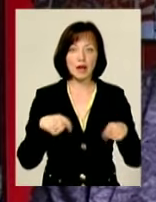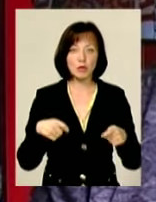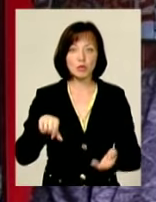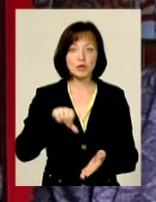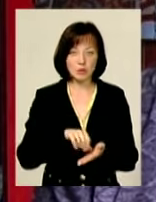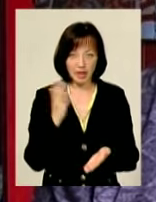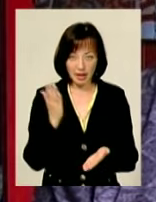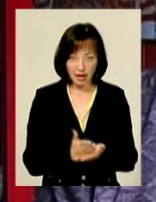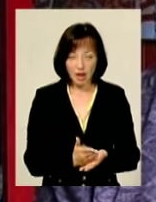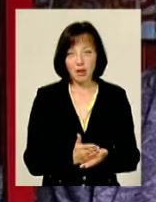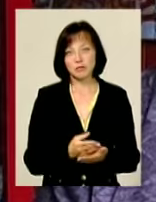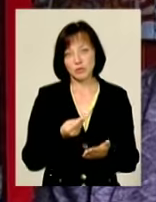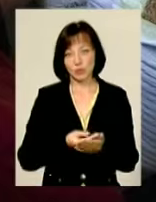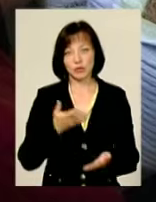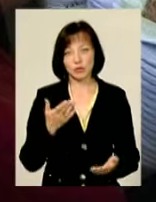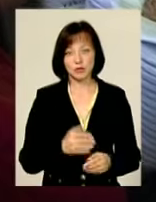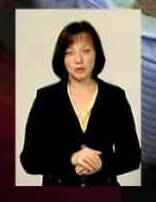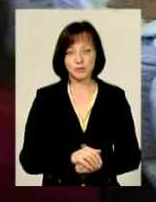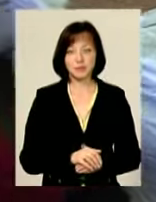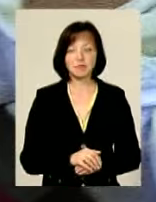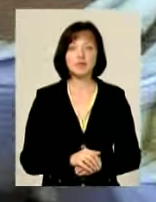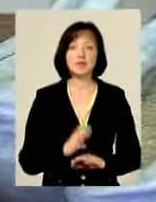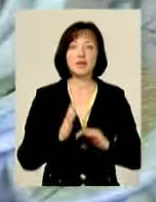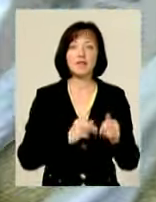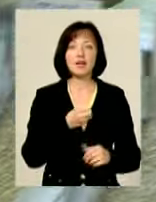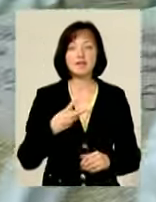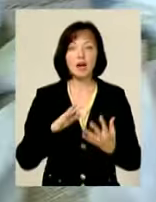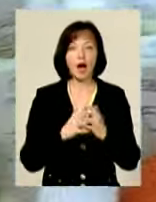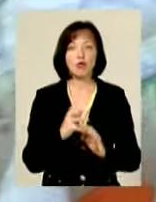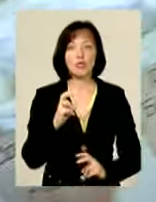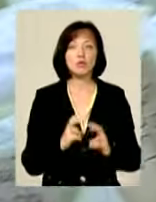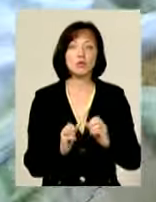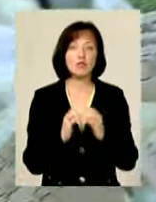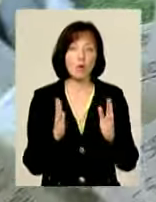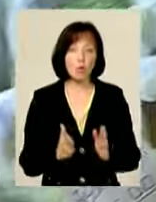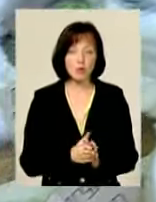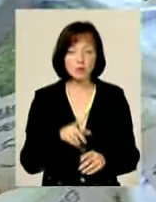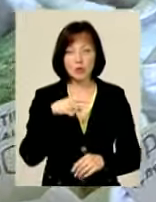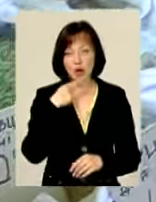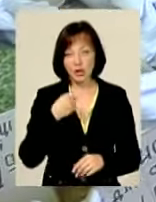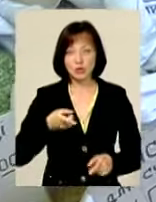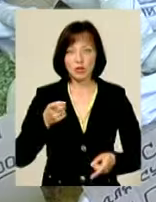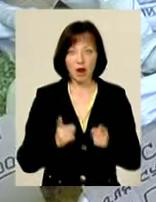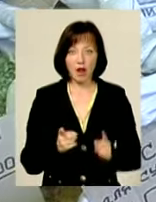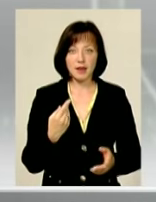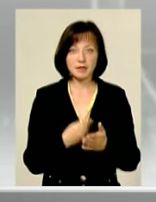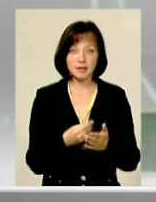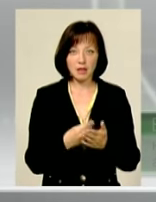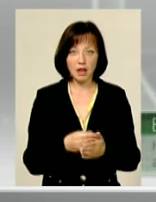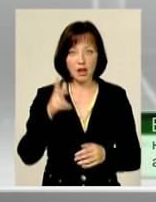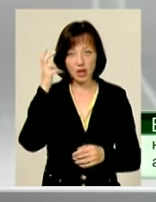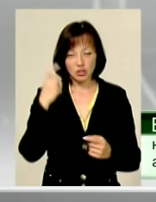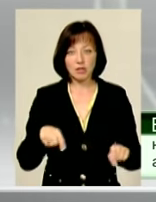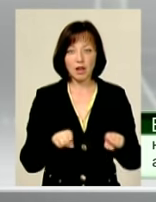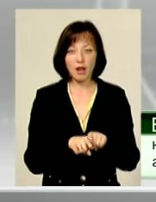І здорожчання цієї продукції Фахівці агропромислового комплексу краю називають реальну ціну гречки В цьому